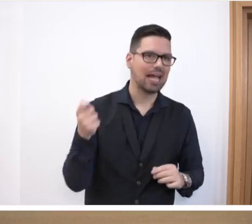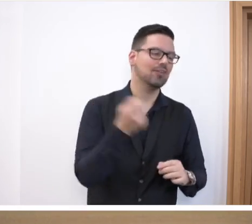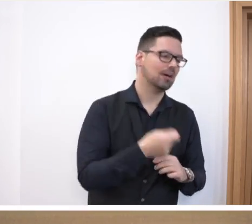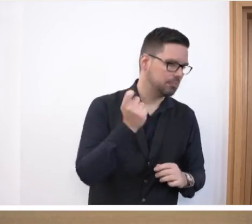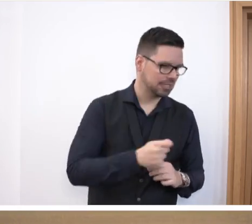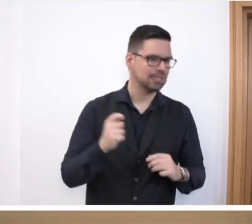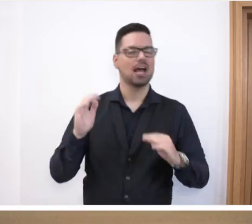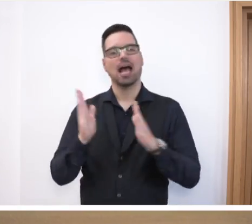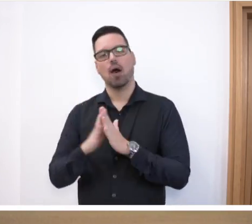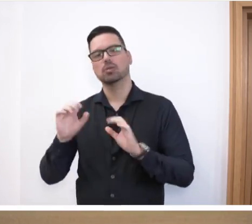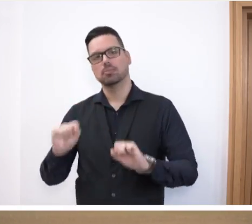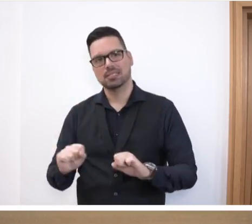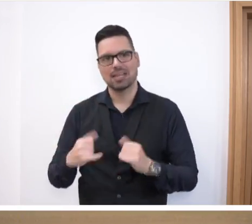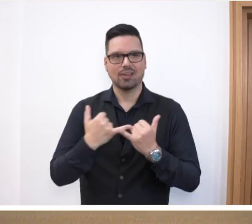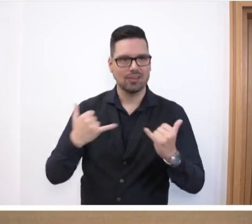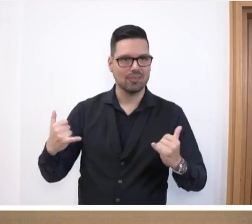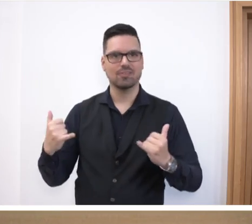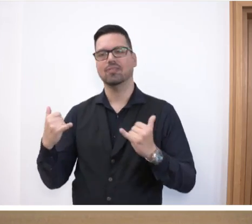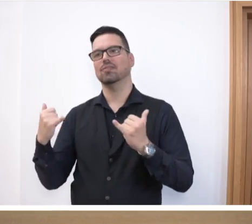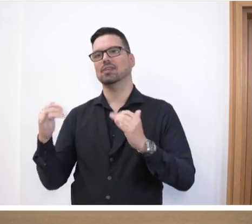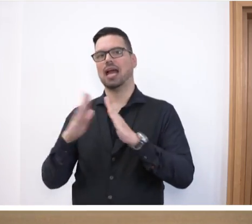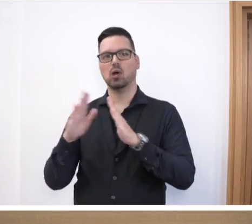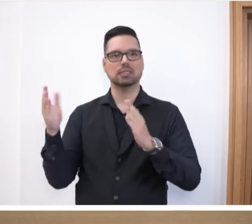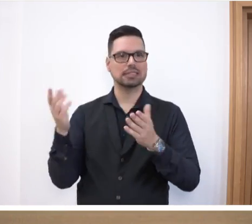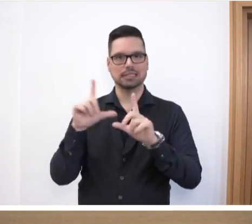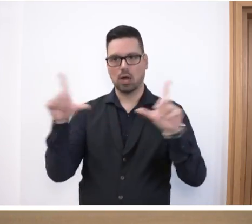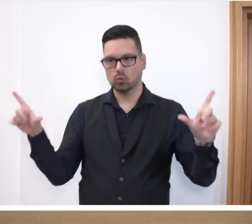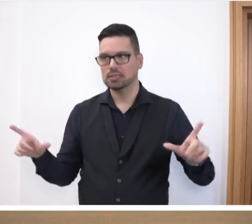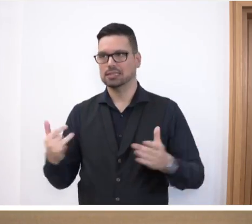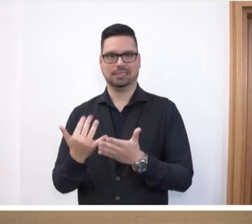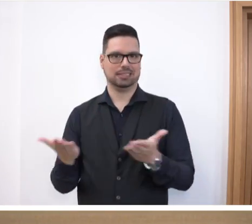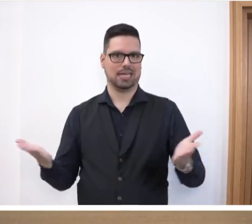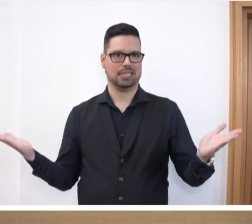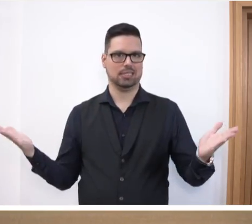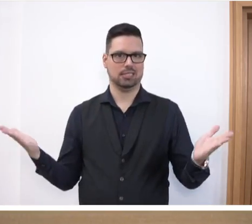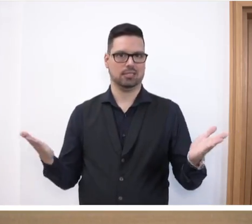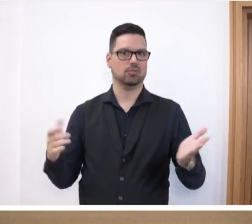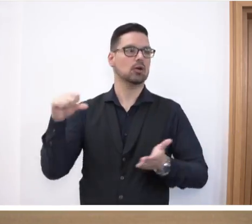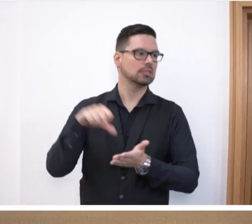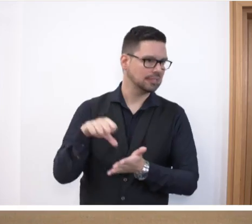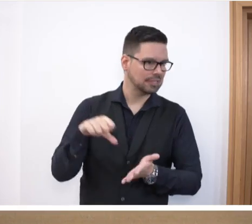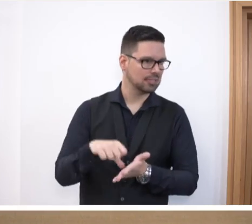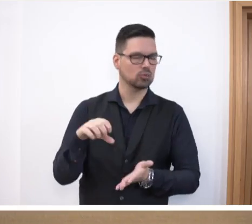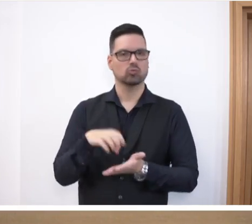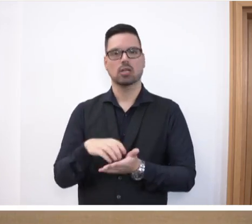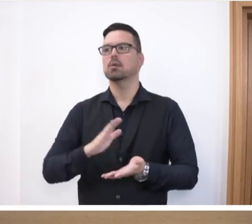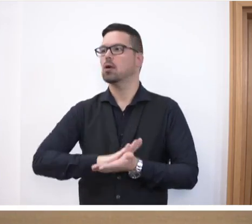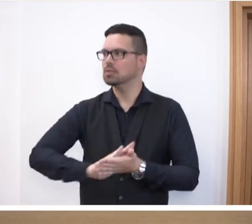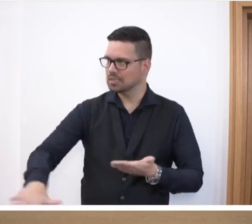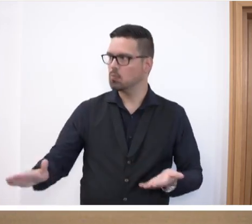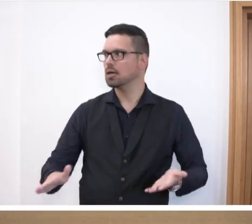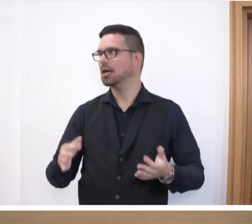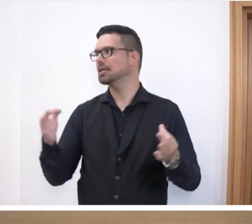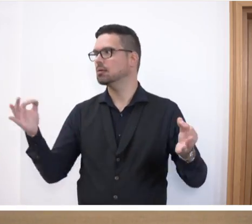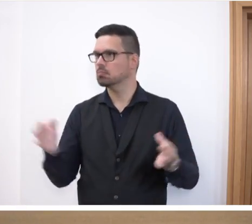Hausbesitzer entscheiden, wie ihr Haus aussieht und wie der allgemeine Eindruck eines Stadtzentrums ist. Wir brauchen Sauberkeit, wir